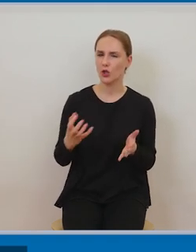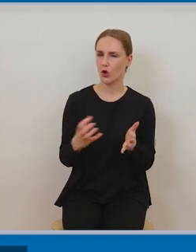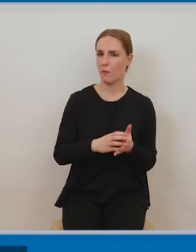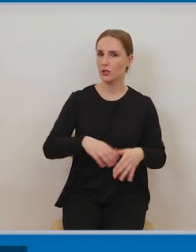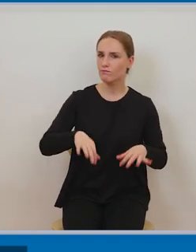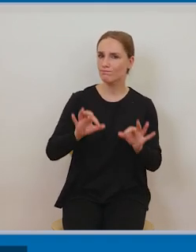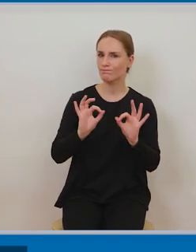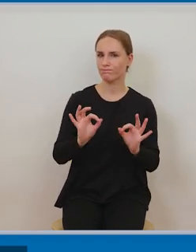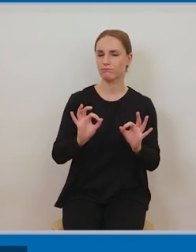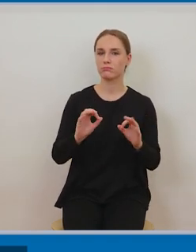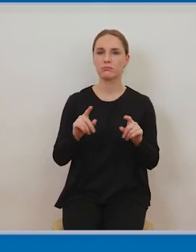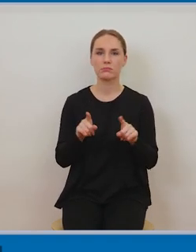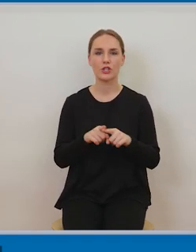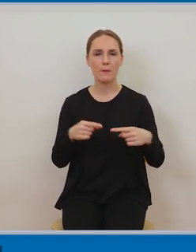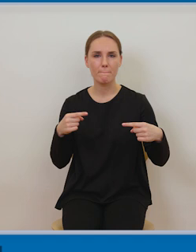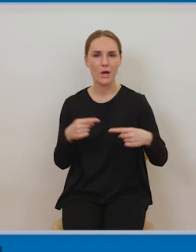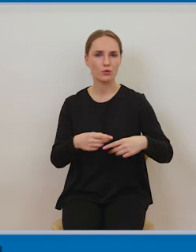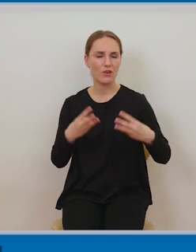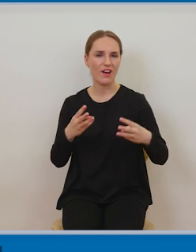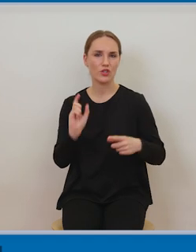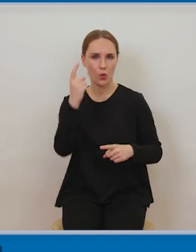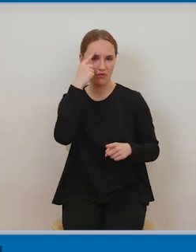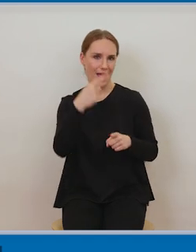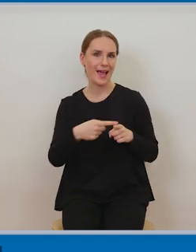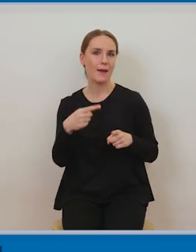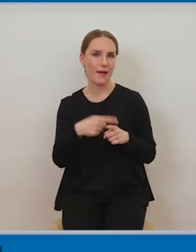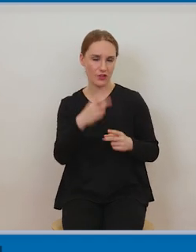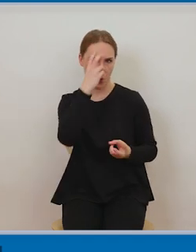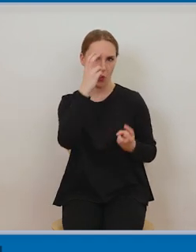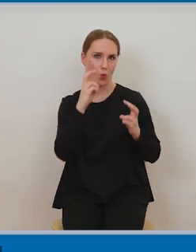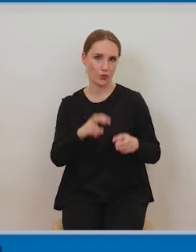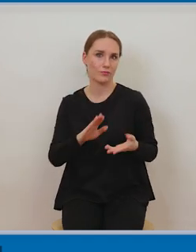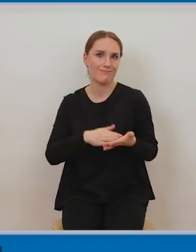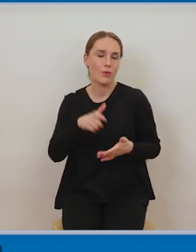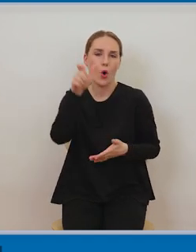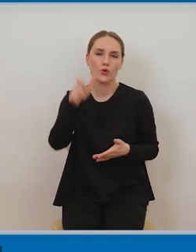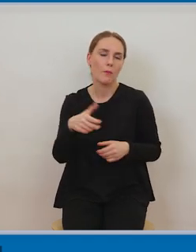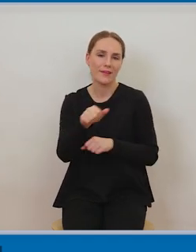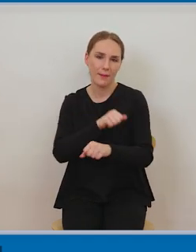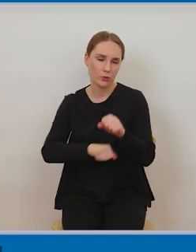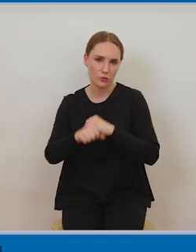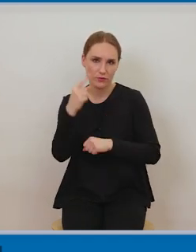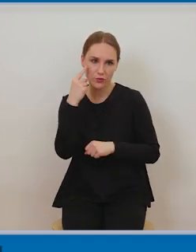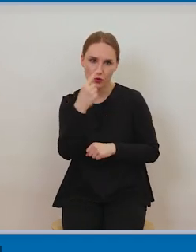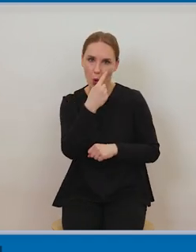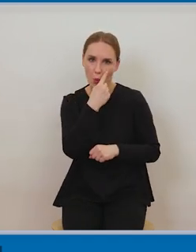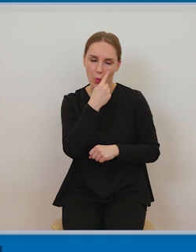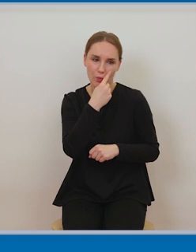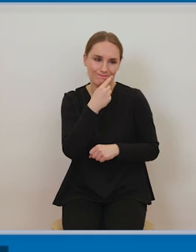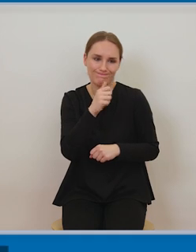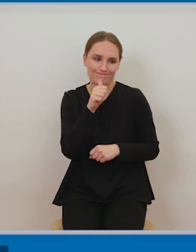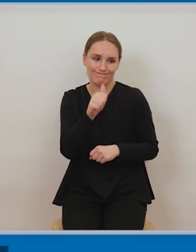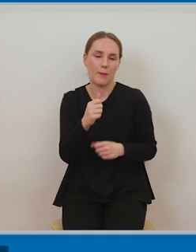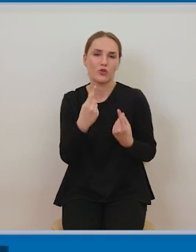zależności od charakteru tych treści, które są niemożliwe do samodzielnego rozpoznania, zapoznania się przez